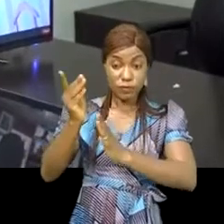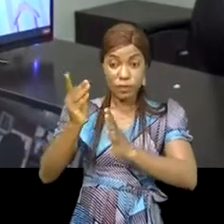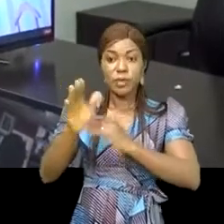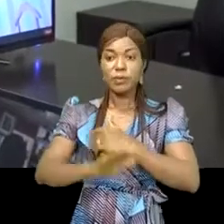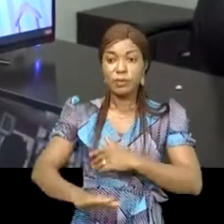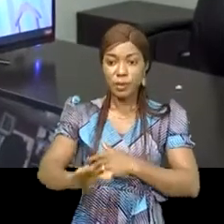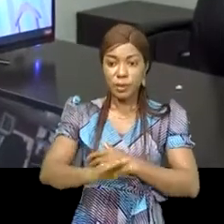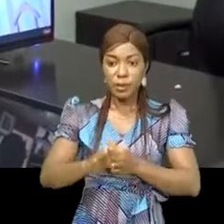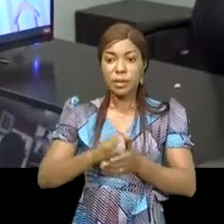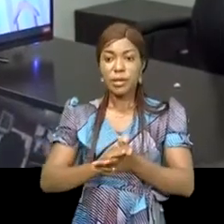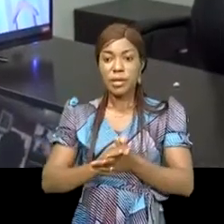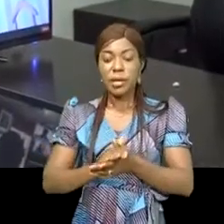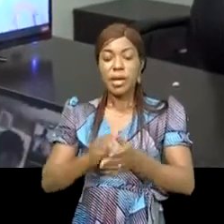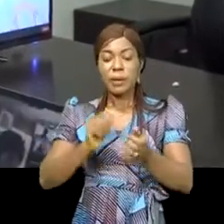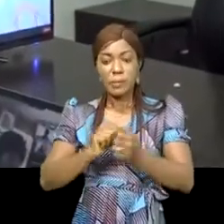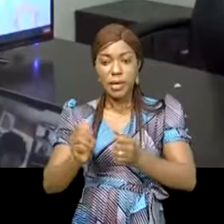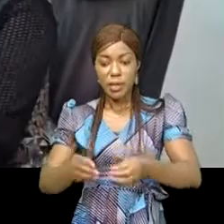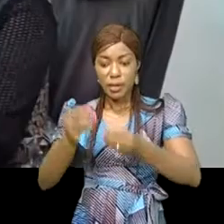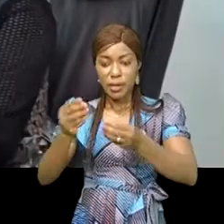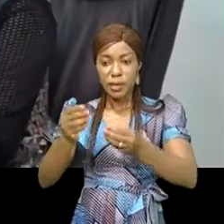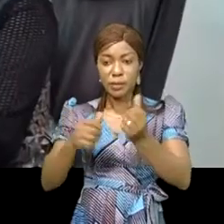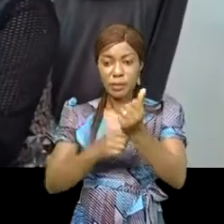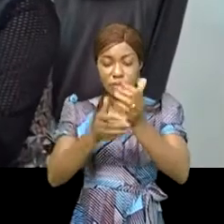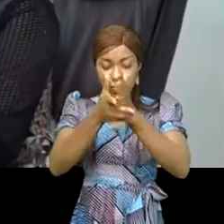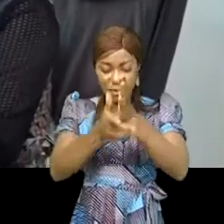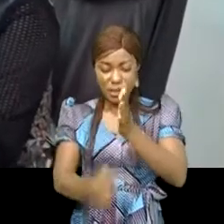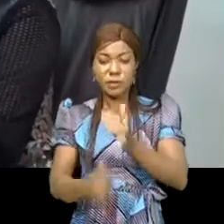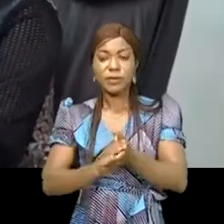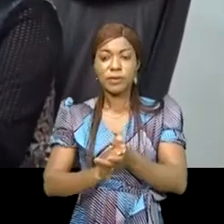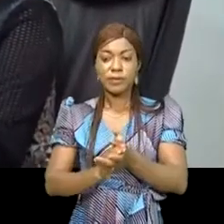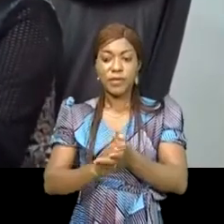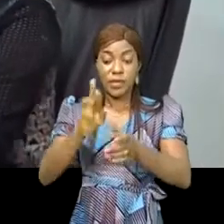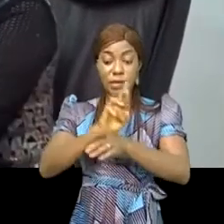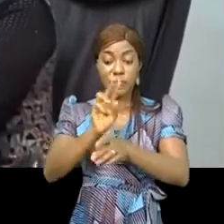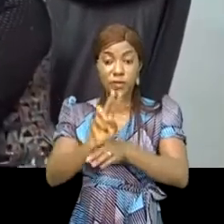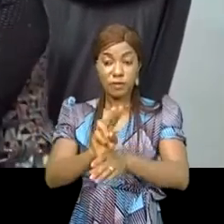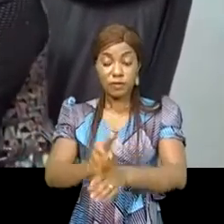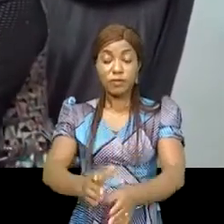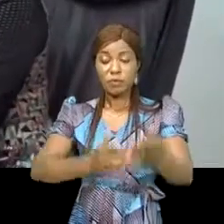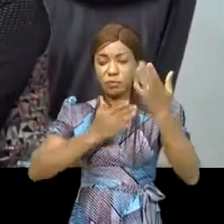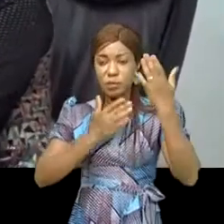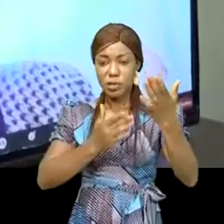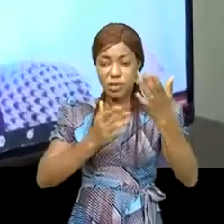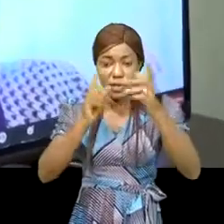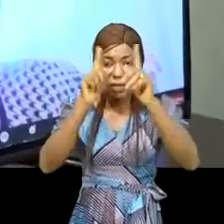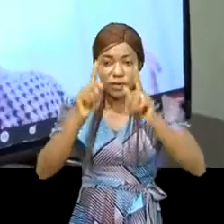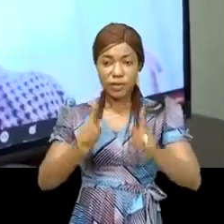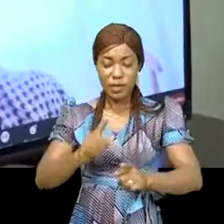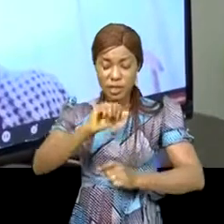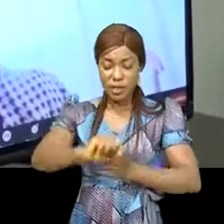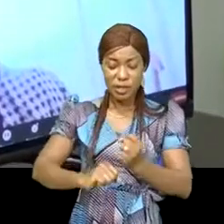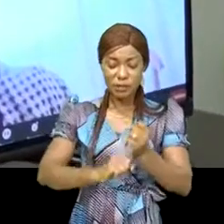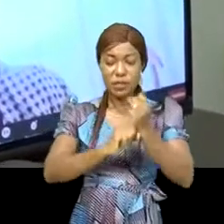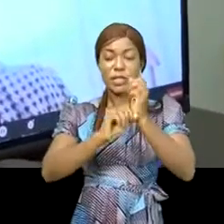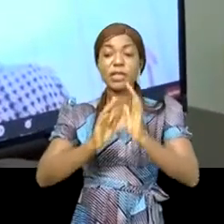pays à travers une main d'oeuvre qualifiée et ces grands rendez-vous africains étaient une occasion également d'un renforcement des